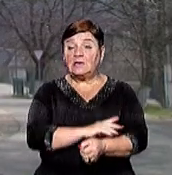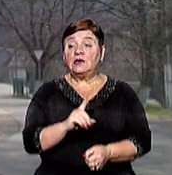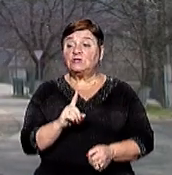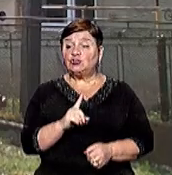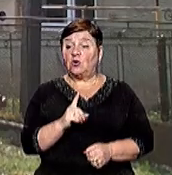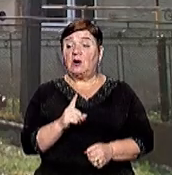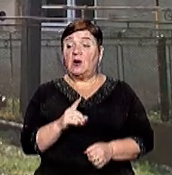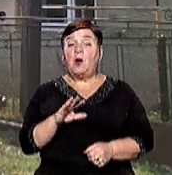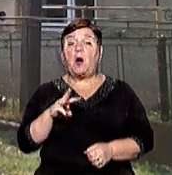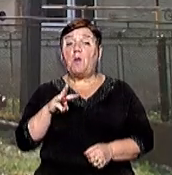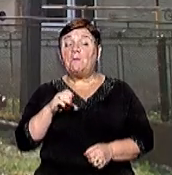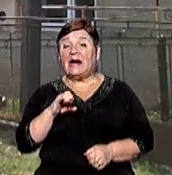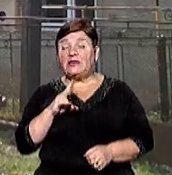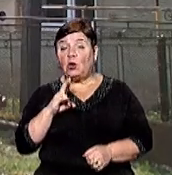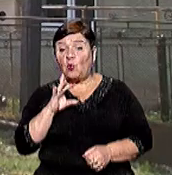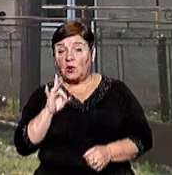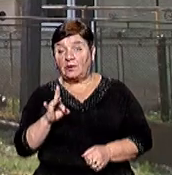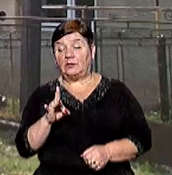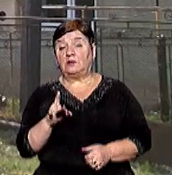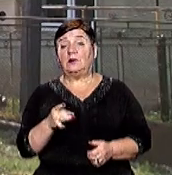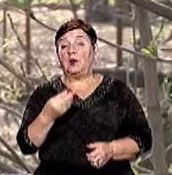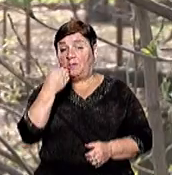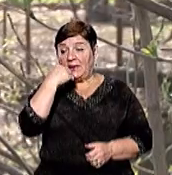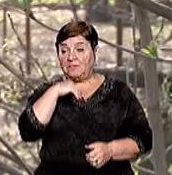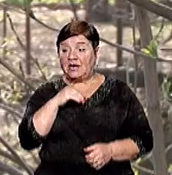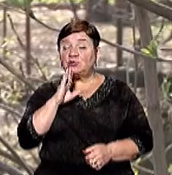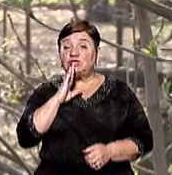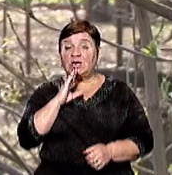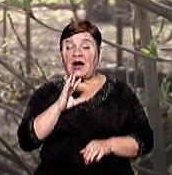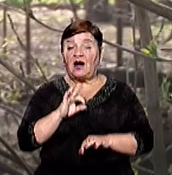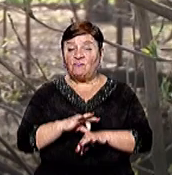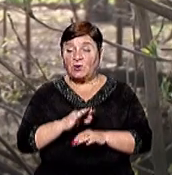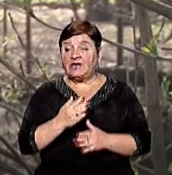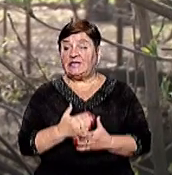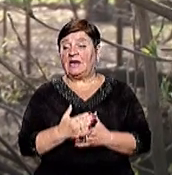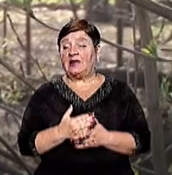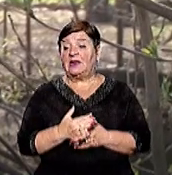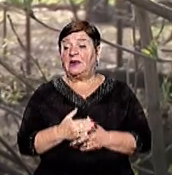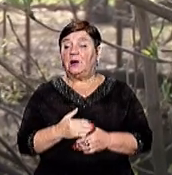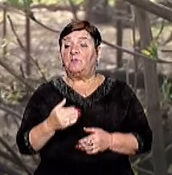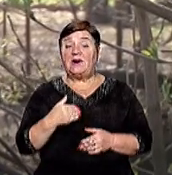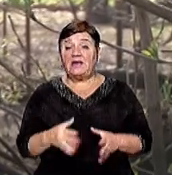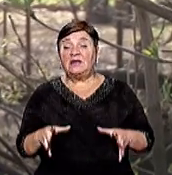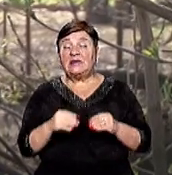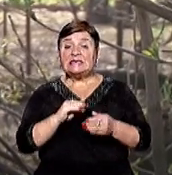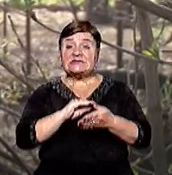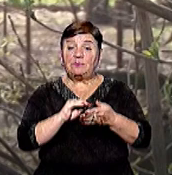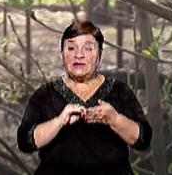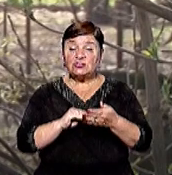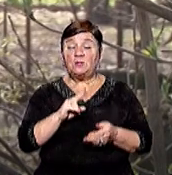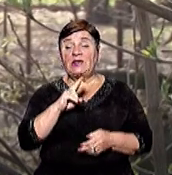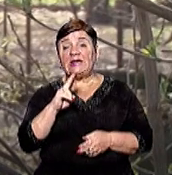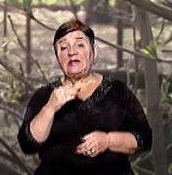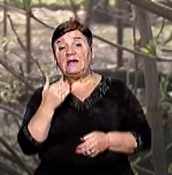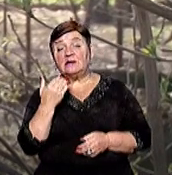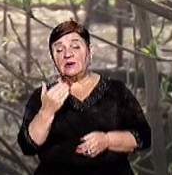беру, магнікор беру вечором Ще й по сусідству жінка хвора одна є Ми все копіруємо, записуємо Люди,